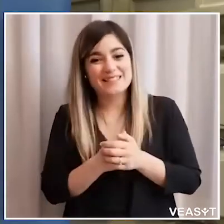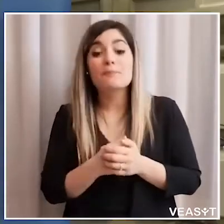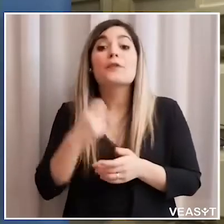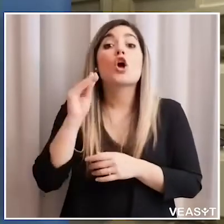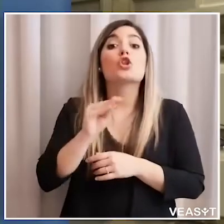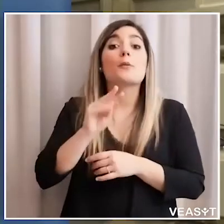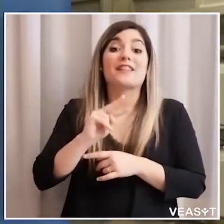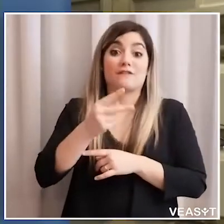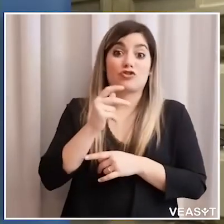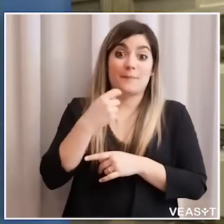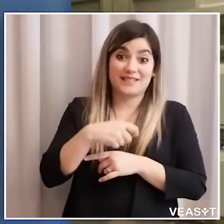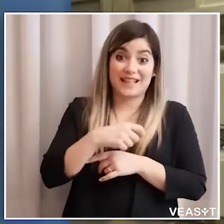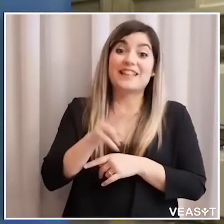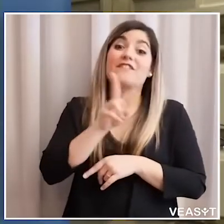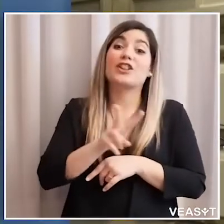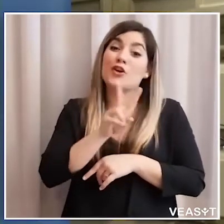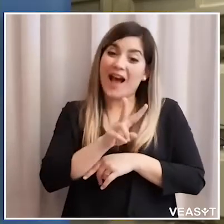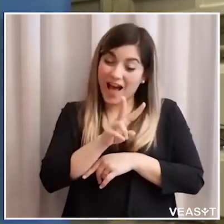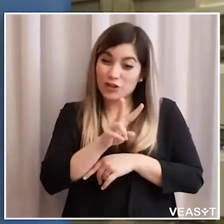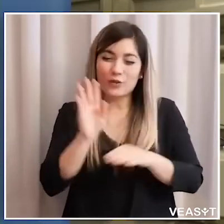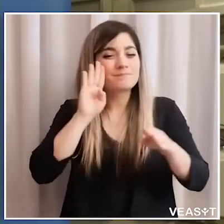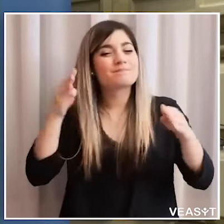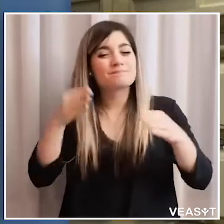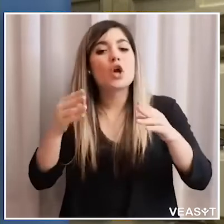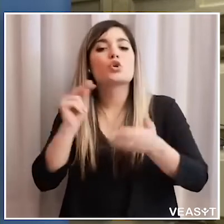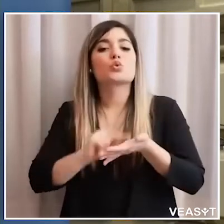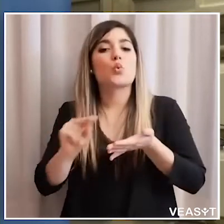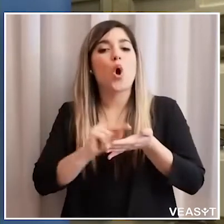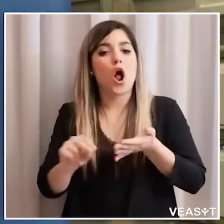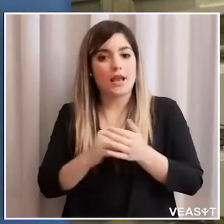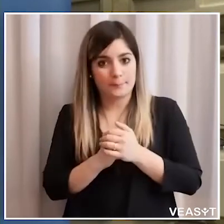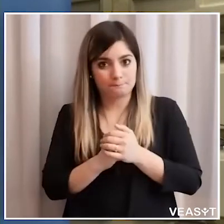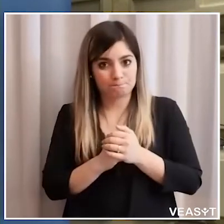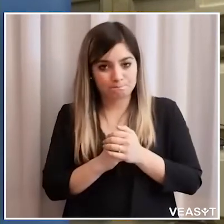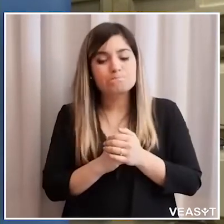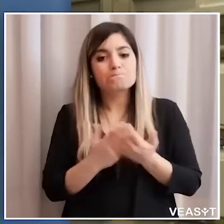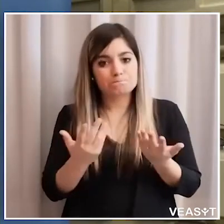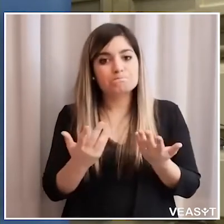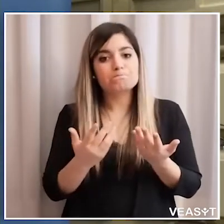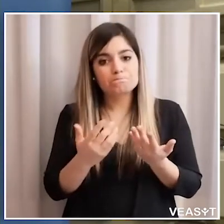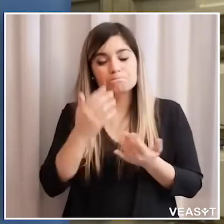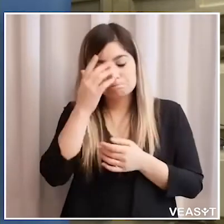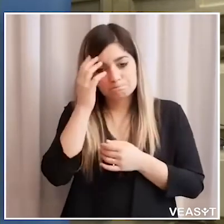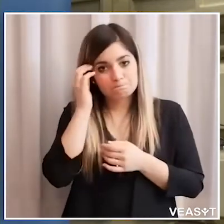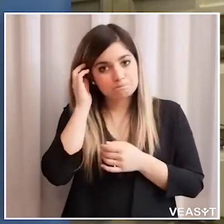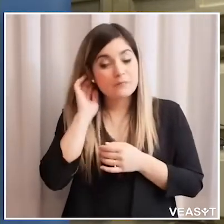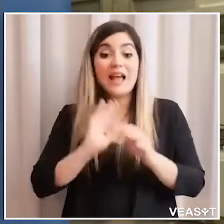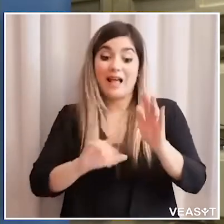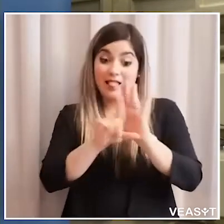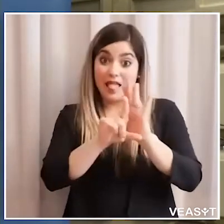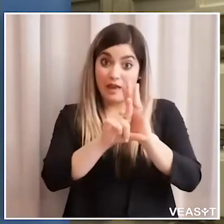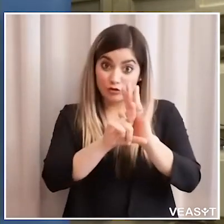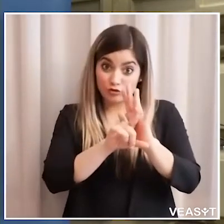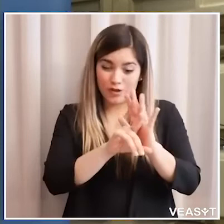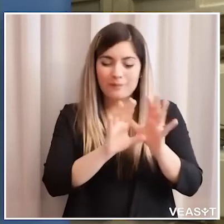domanda anche per il vicepresidente Giuliano Vettorato riguardo alla scuola che cosa significherà questa nuova